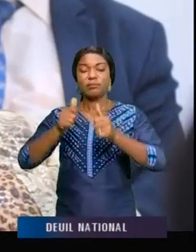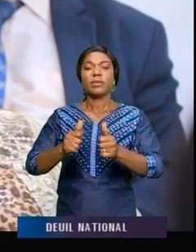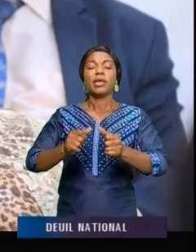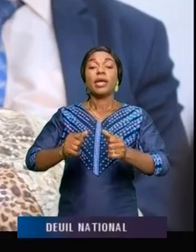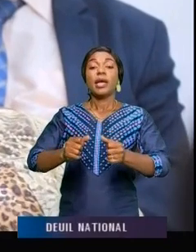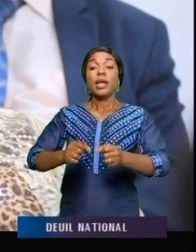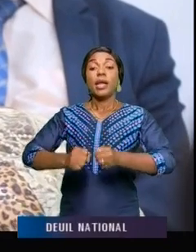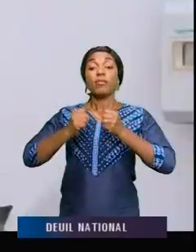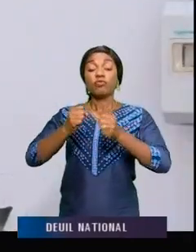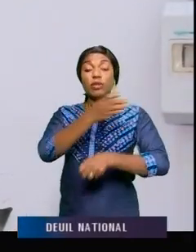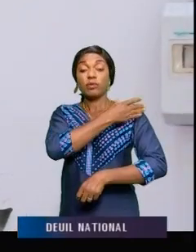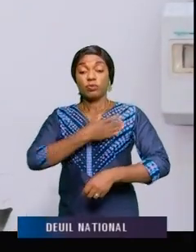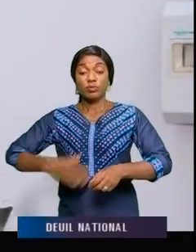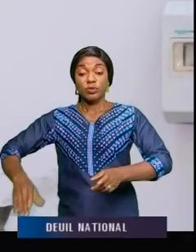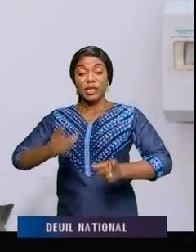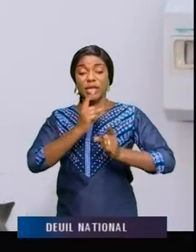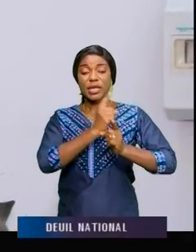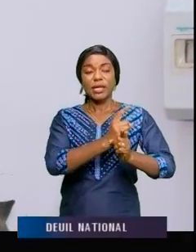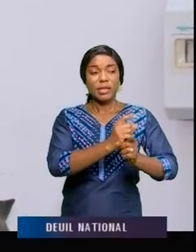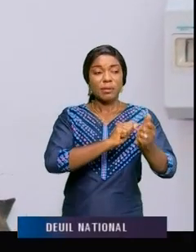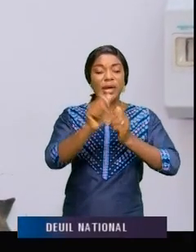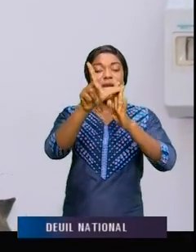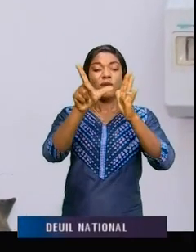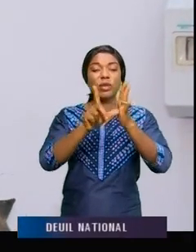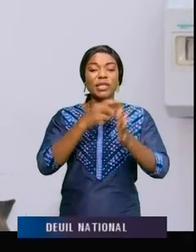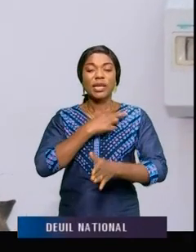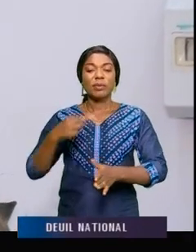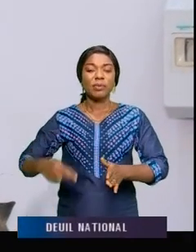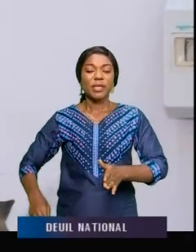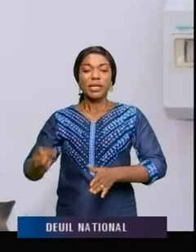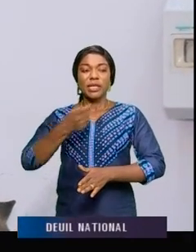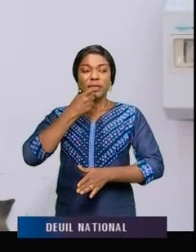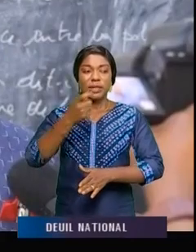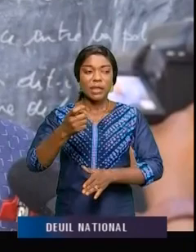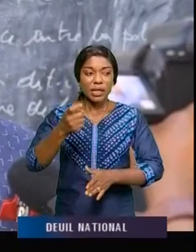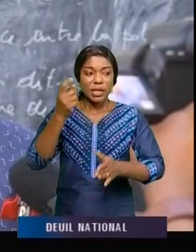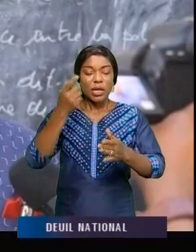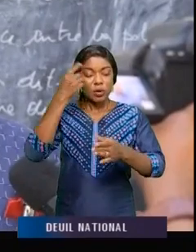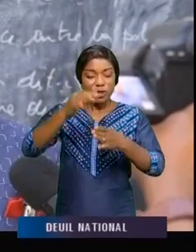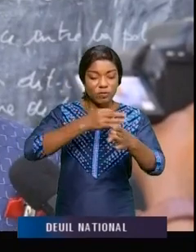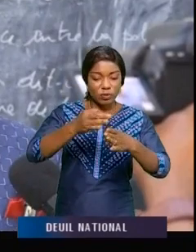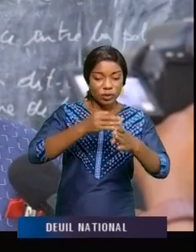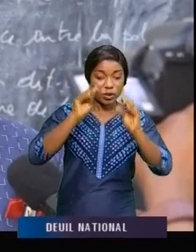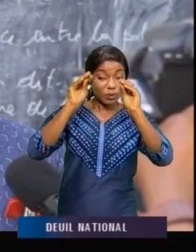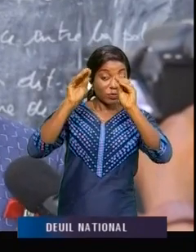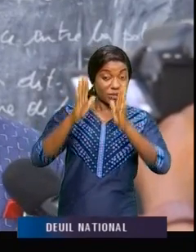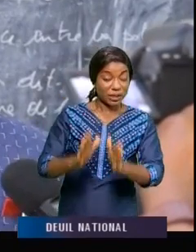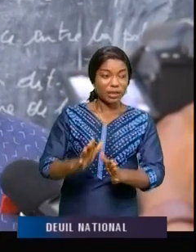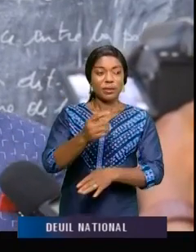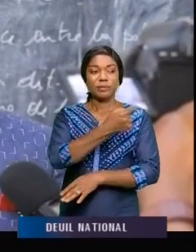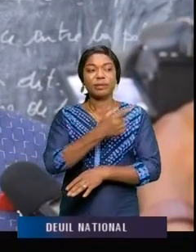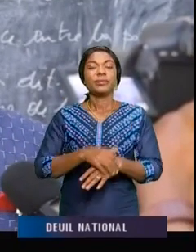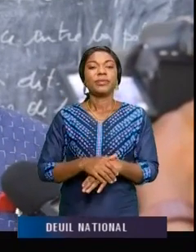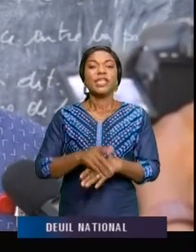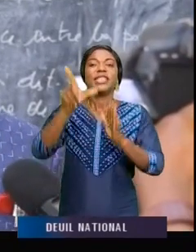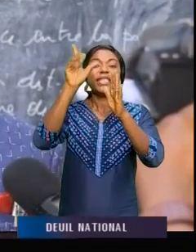du bourgoumestre sont garantis par les lois de la République, comme le précise l'un des formateurs, le professeur Lema. C